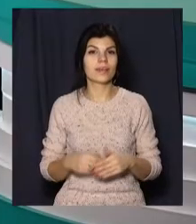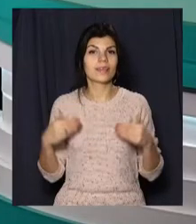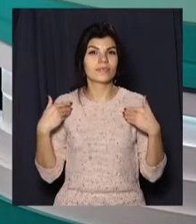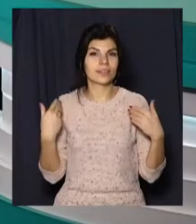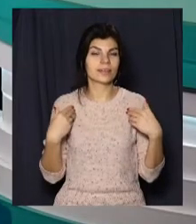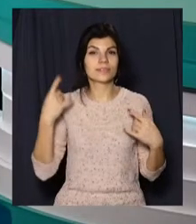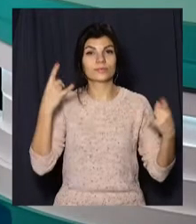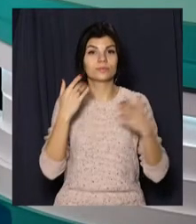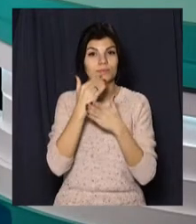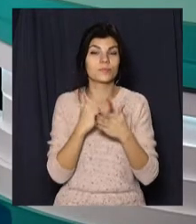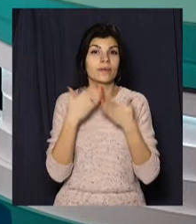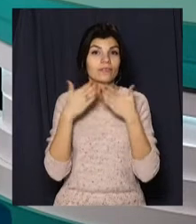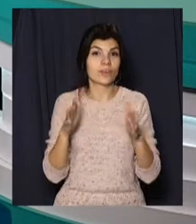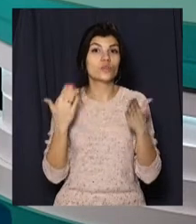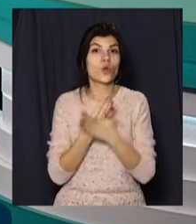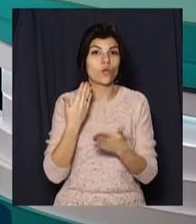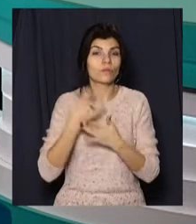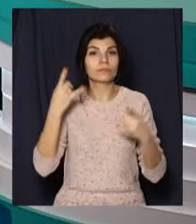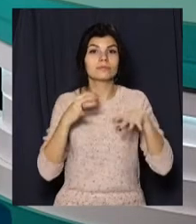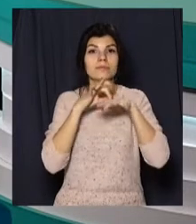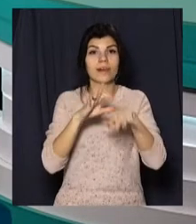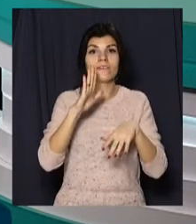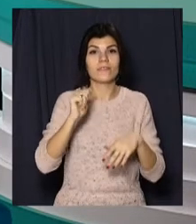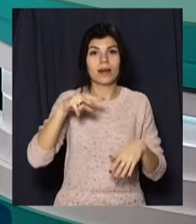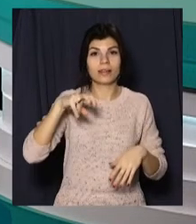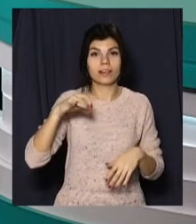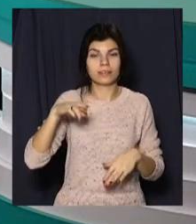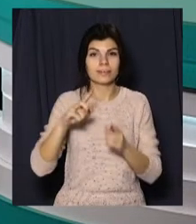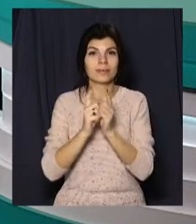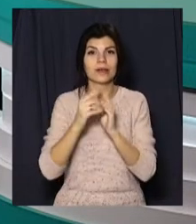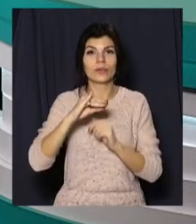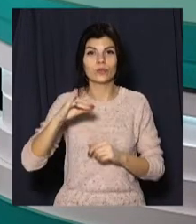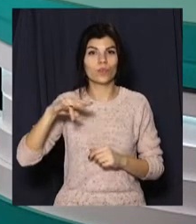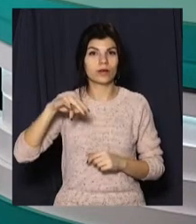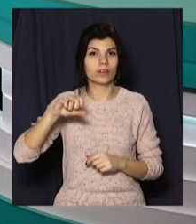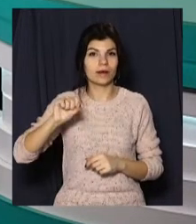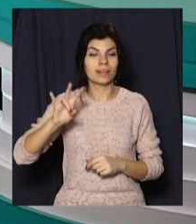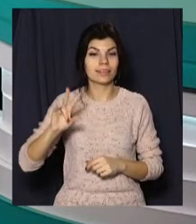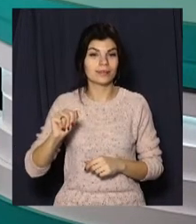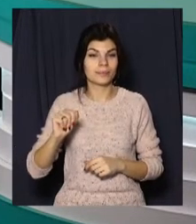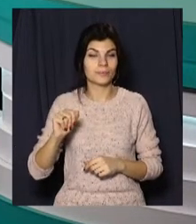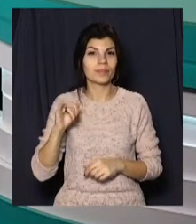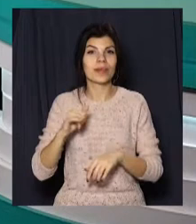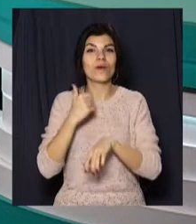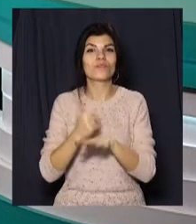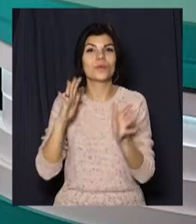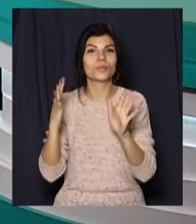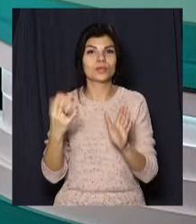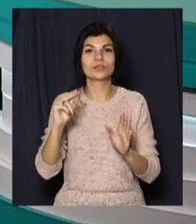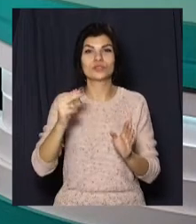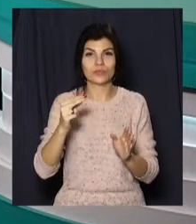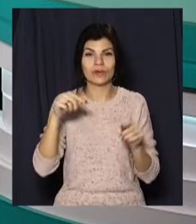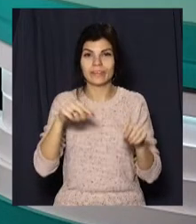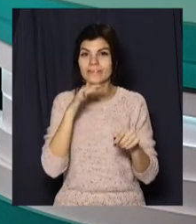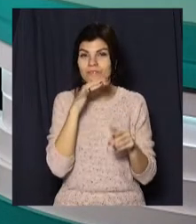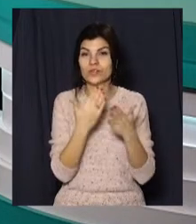Вітаю! Час новин на відкритому. студії для вас працюють Валерія Майна та сурдоперекладачка Юліана Пуговкіна. І про головні події четверга